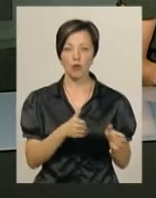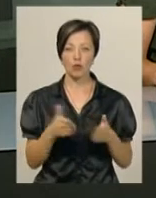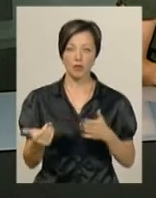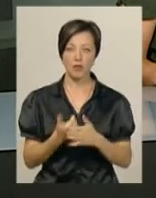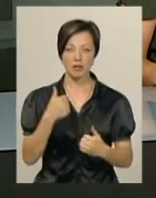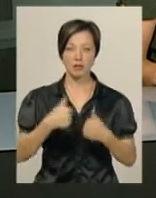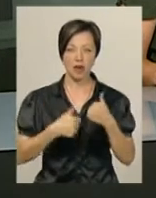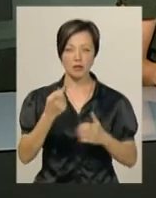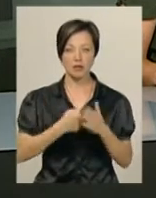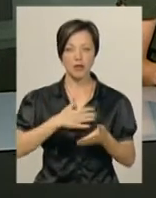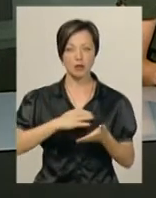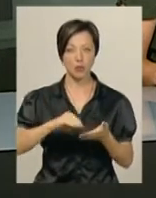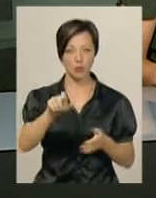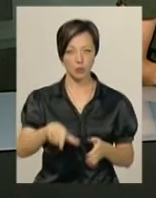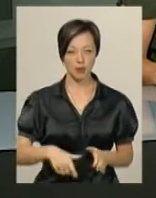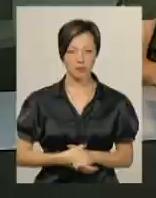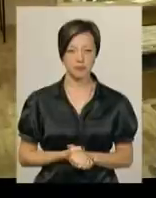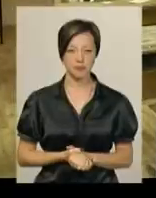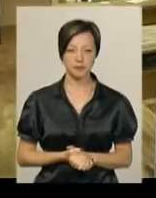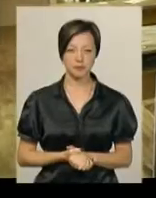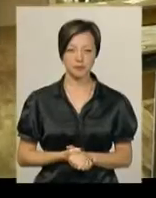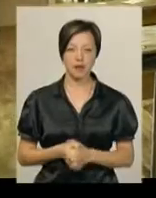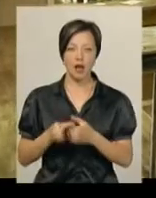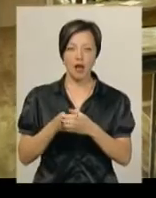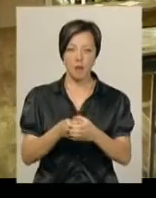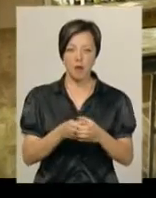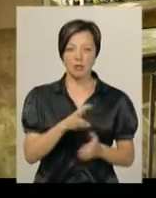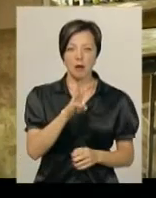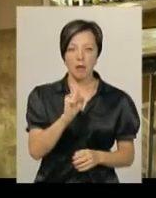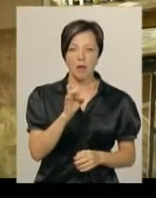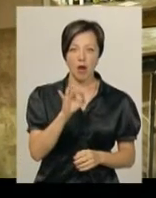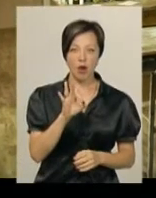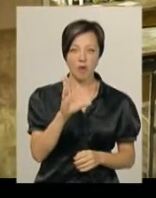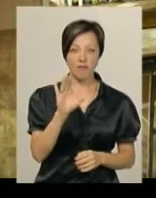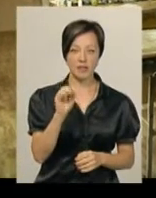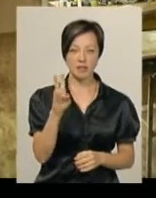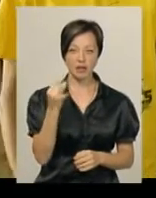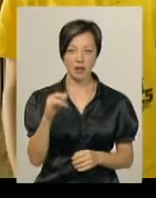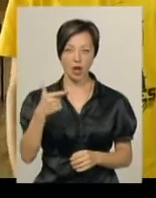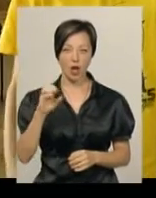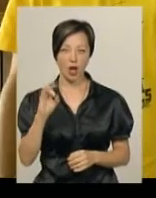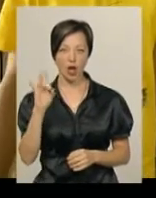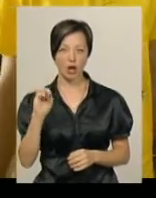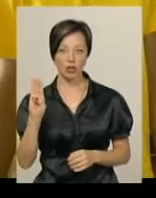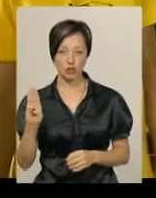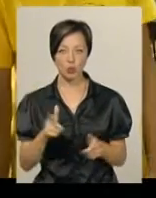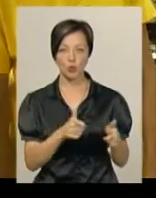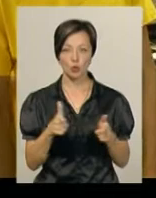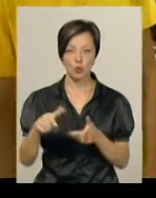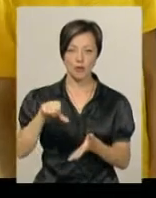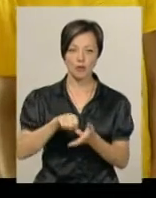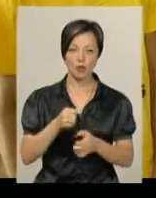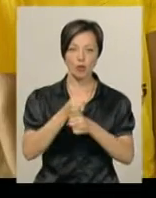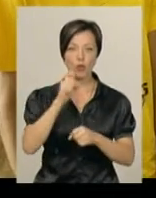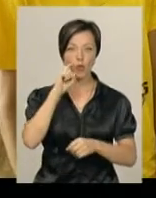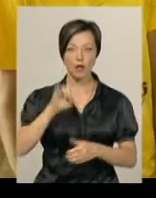до нових змагань, дізнавалася Ірина Хижа. Екіпаж Андрія Мировіцького і Володимира Гереша готується до виступу на Кубку України з авіамодельного